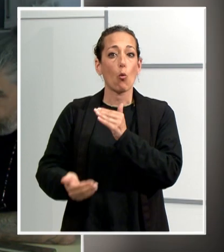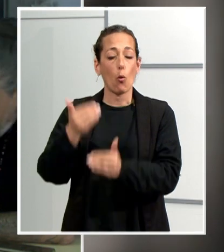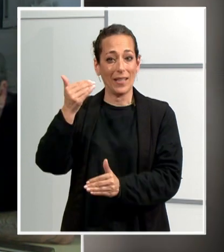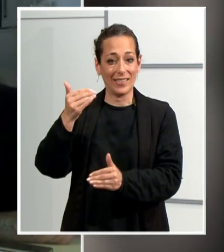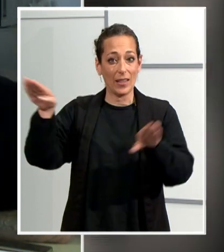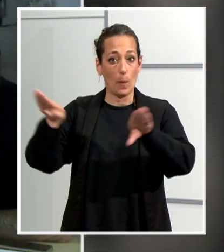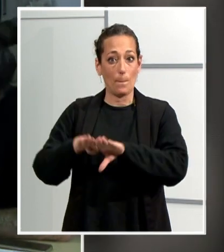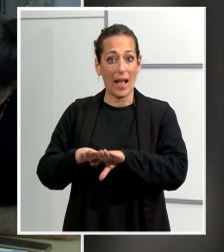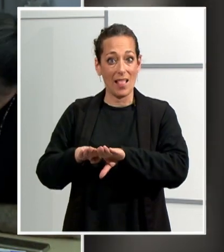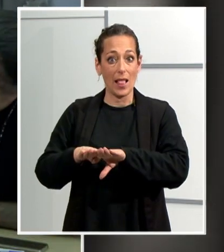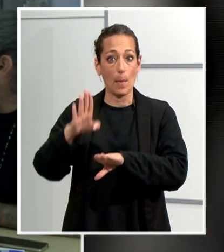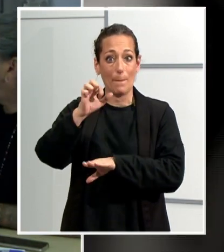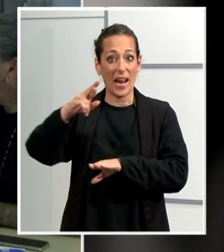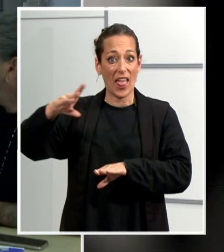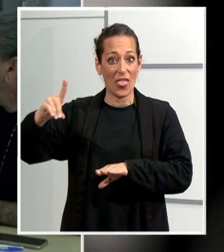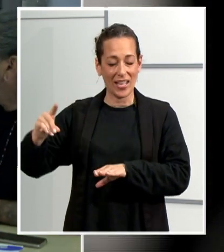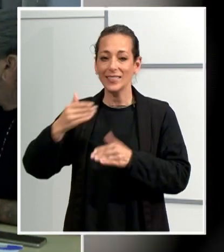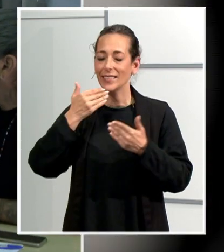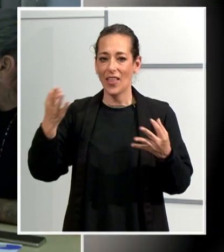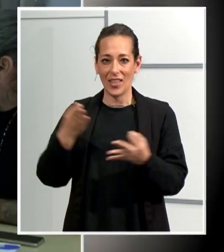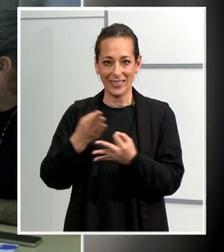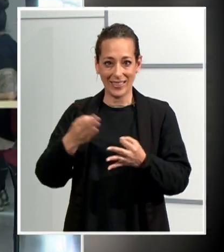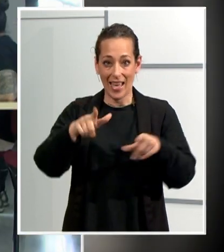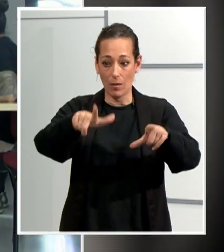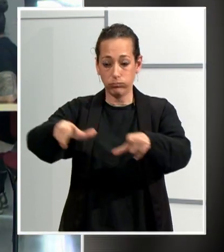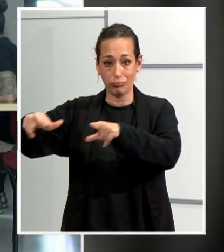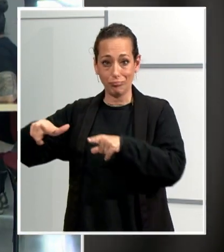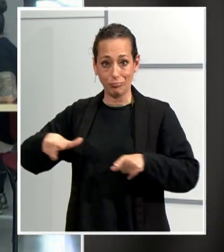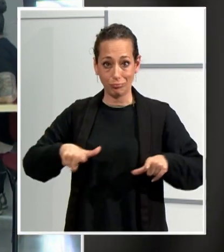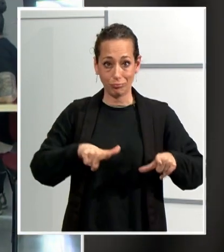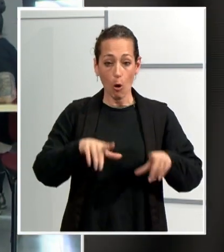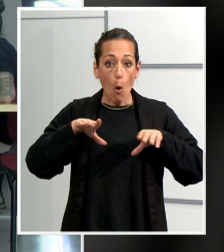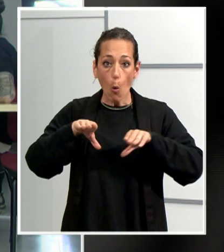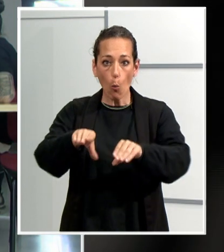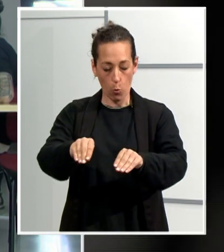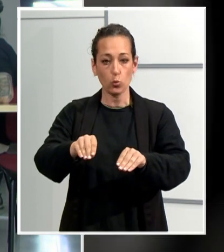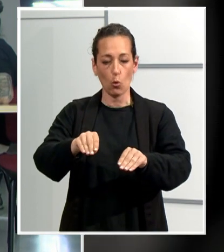gràcies a una sessió d'ús a temps parcial d'espais per part de Foment de Terrassa.